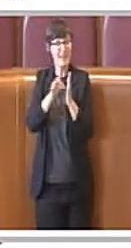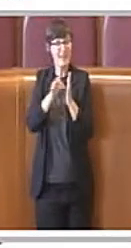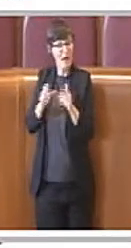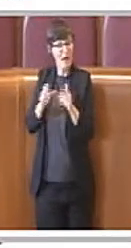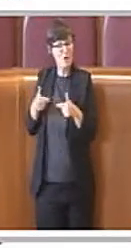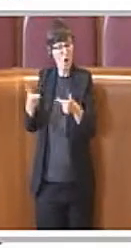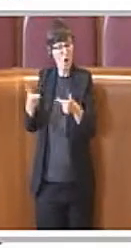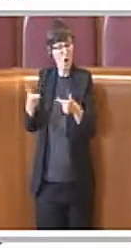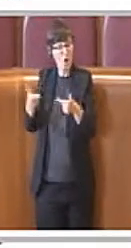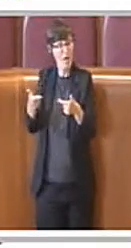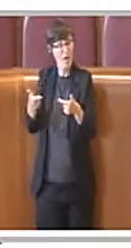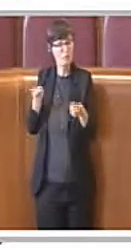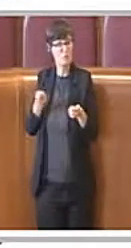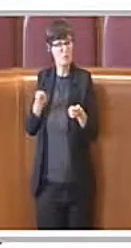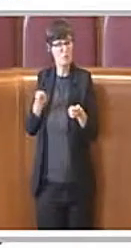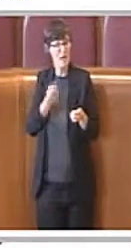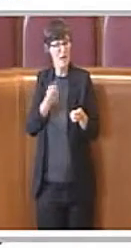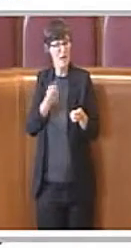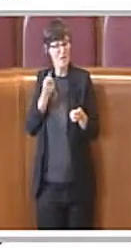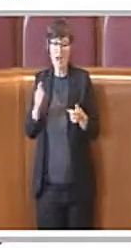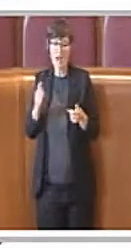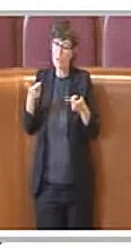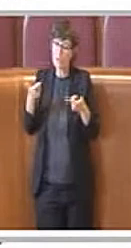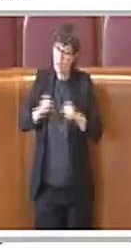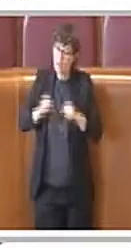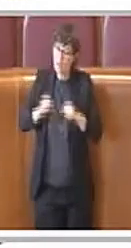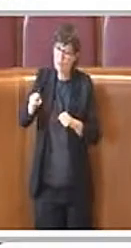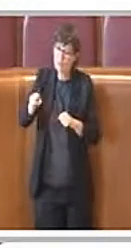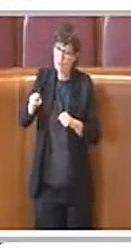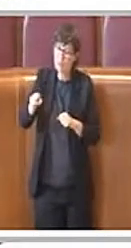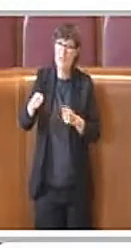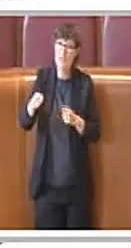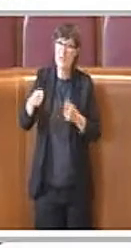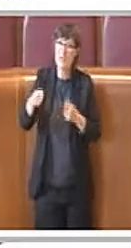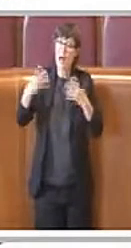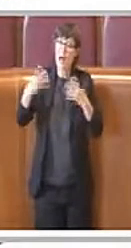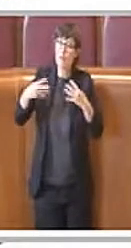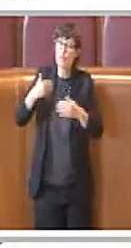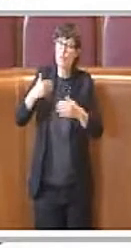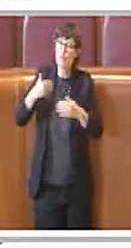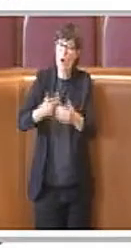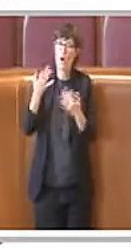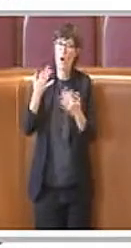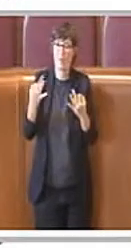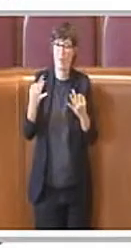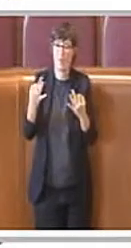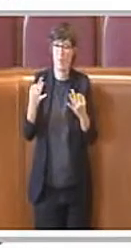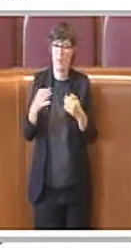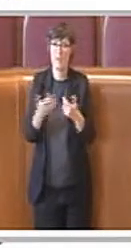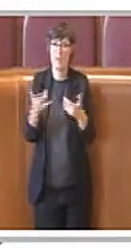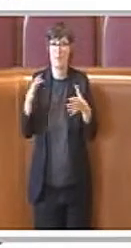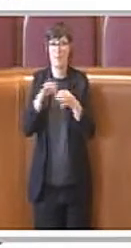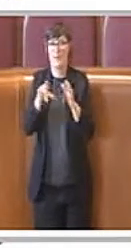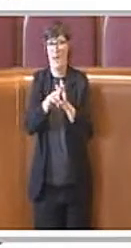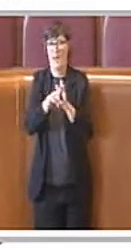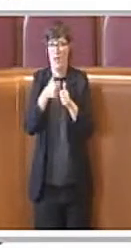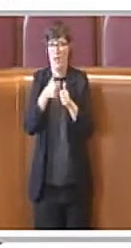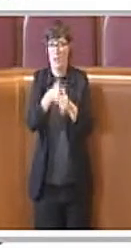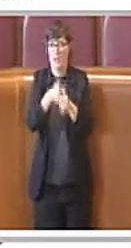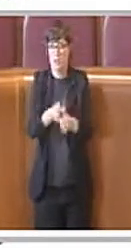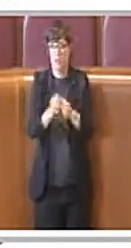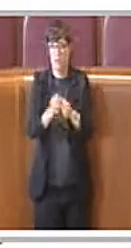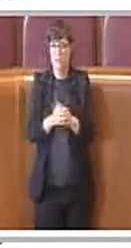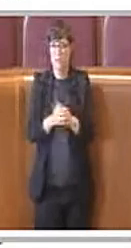portare avanti le funzioni previsti dai rispettivi regolamenti, ma anche e soprattutto valorizzare il ruolo consultivo e propositivo della